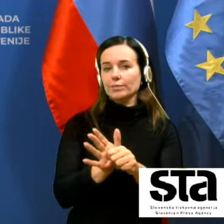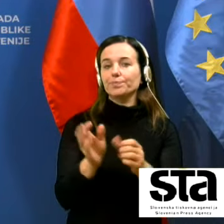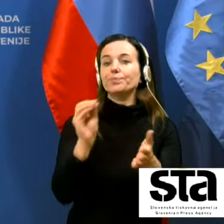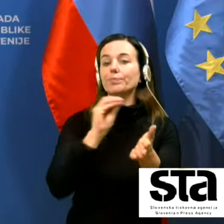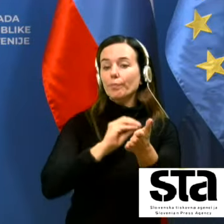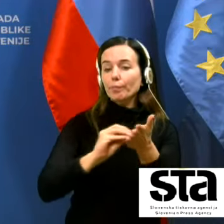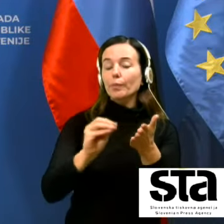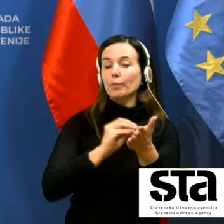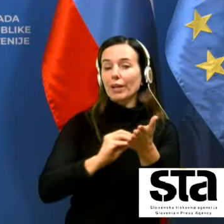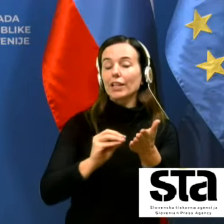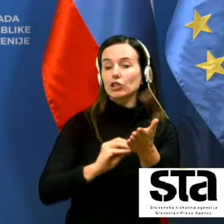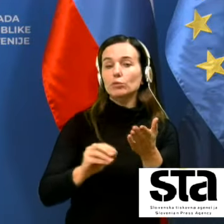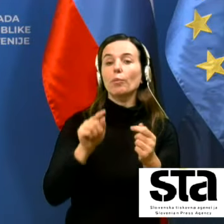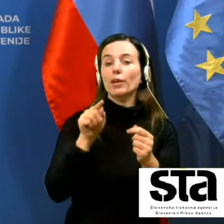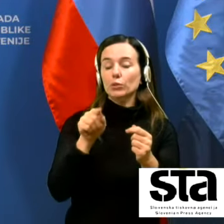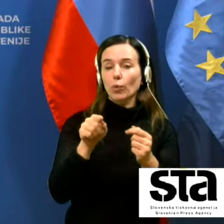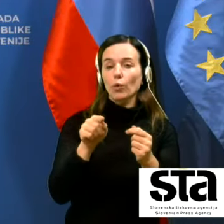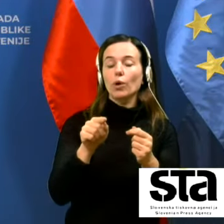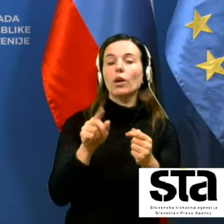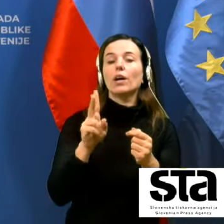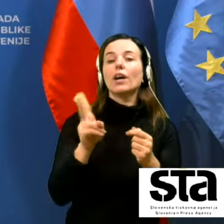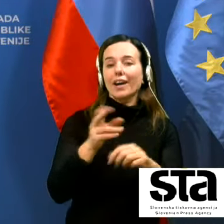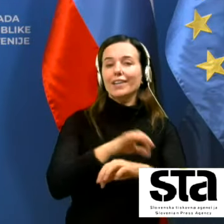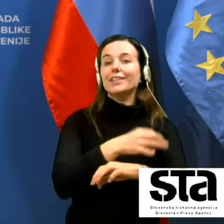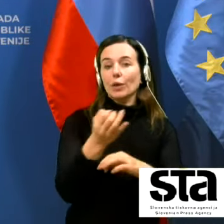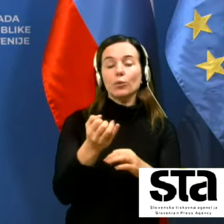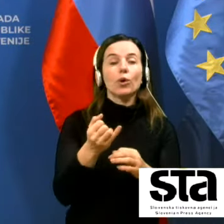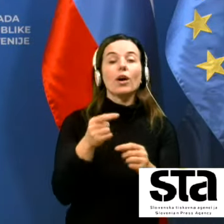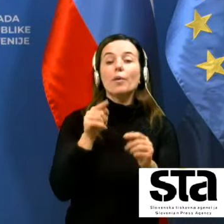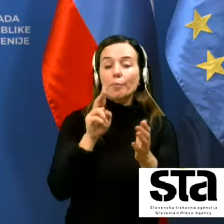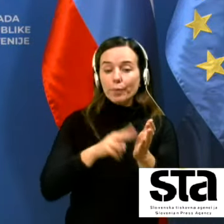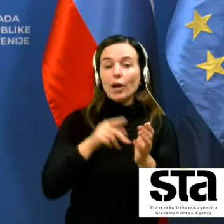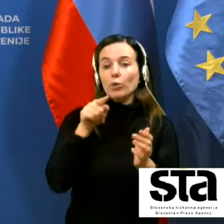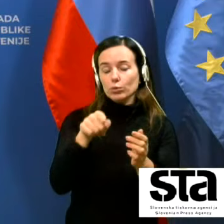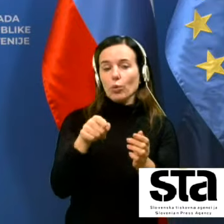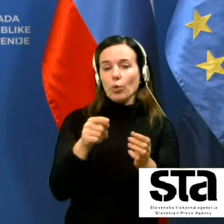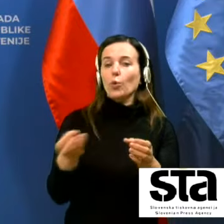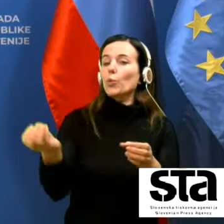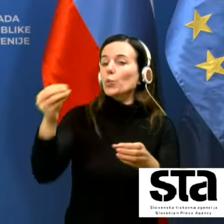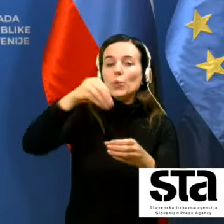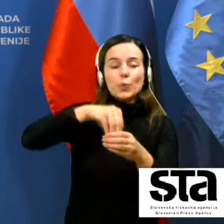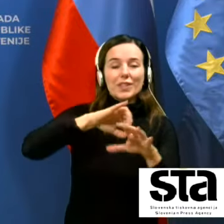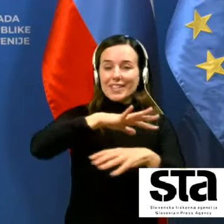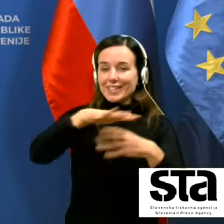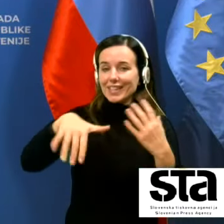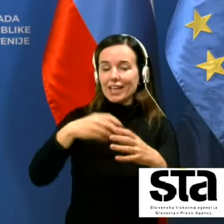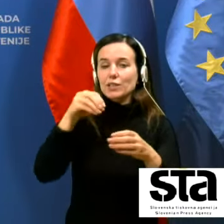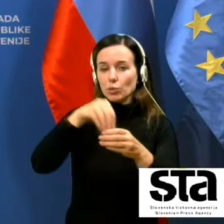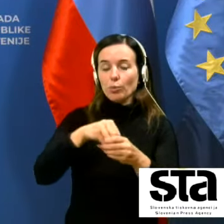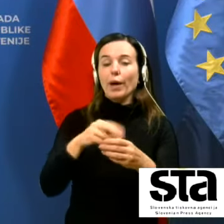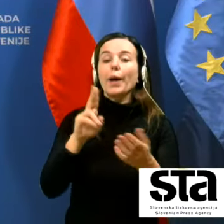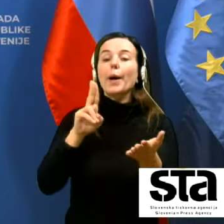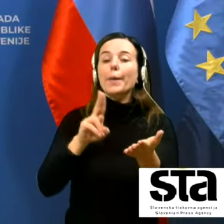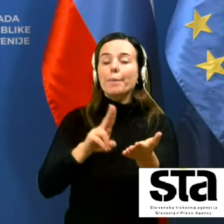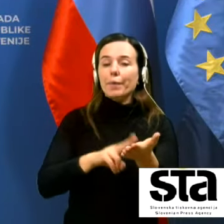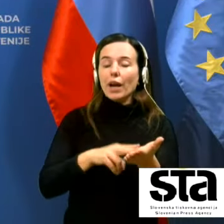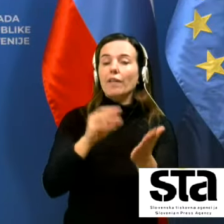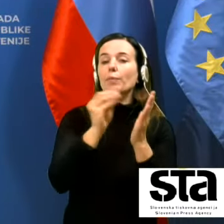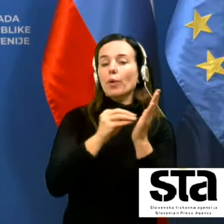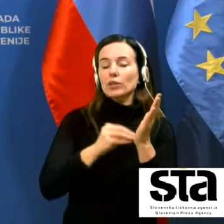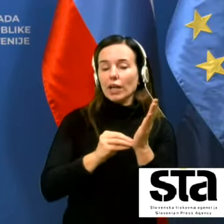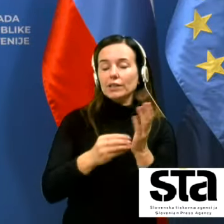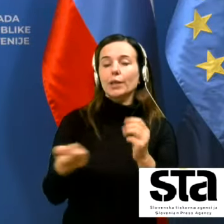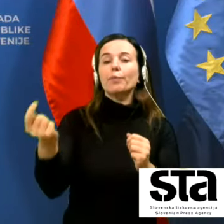beležimo to, kar poročamo dnevno v bistvu ravno ta podatek in pravi podatki vedno pridajo z zamikom